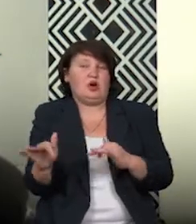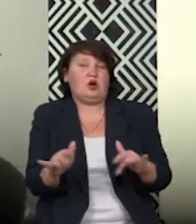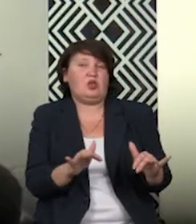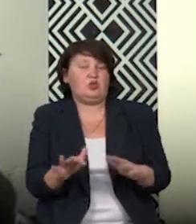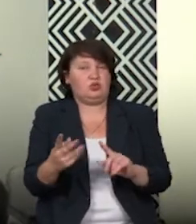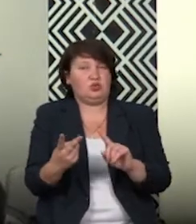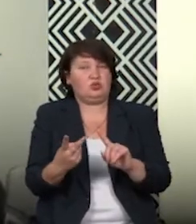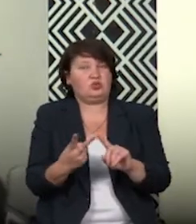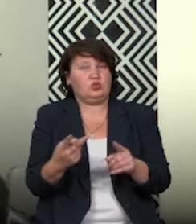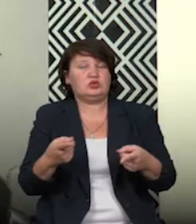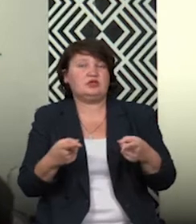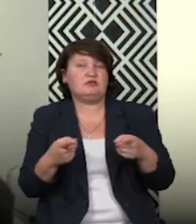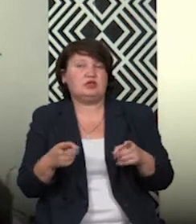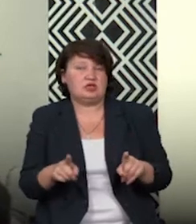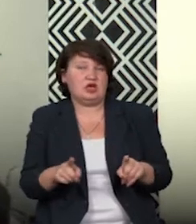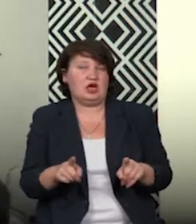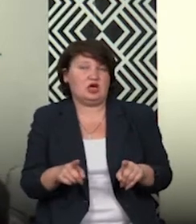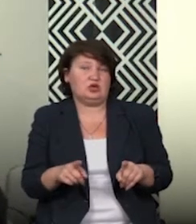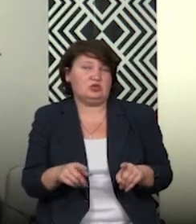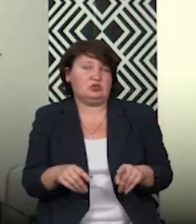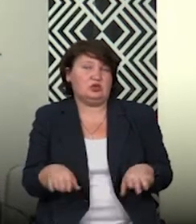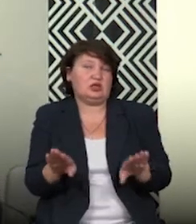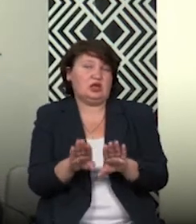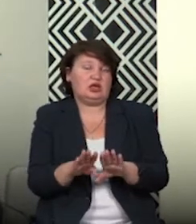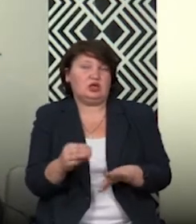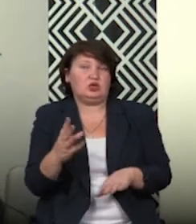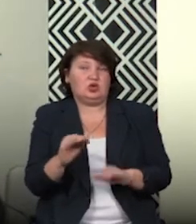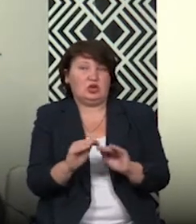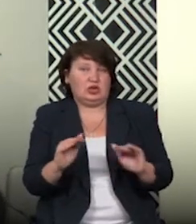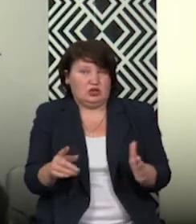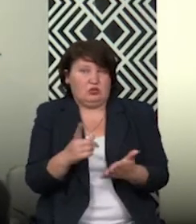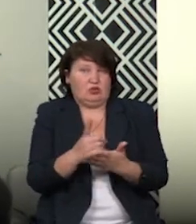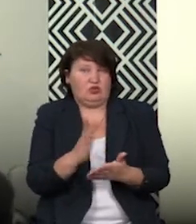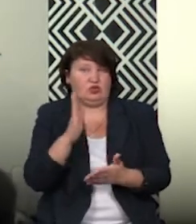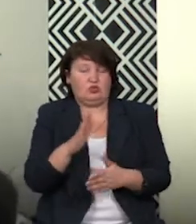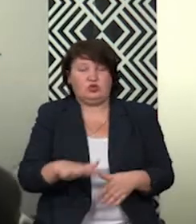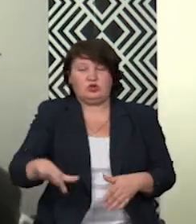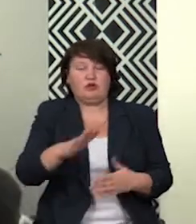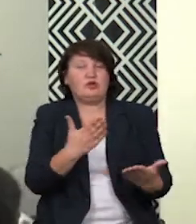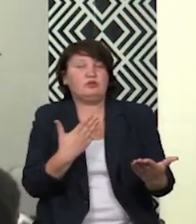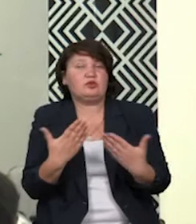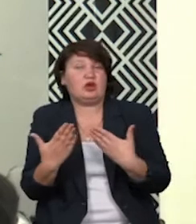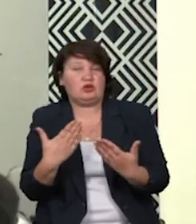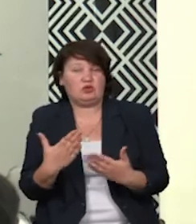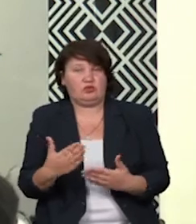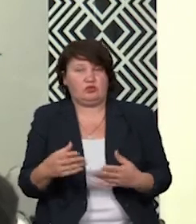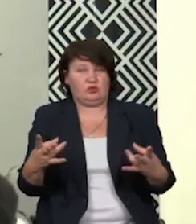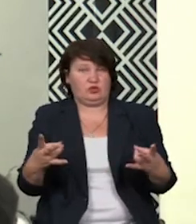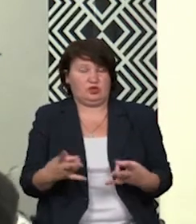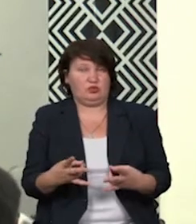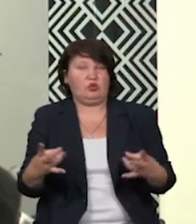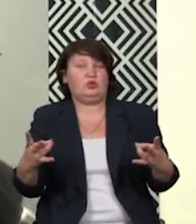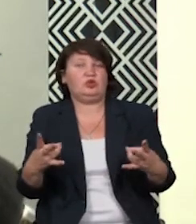Друге, звичайно, психологічні аспекти, як такі, що діти повинні бути у середовищі. Діти потребують спілкування, діти